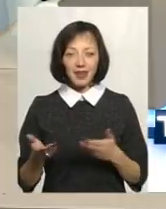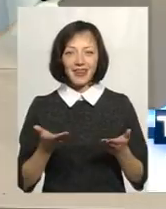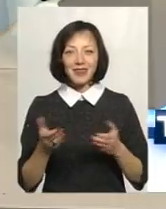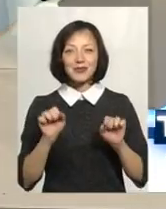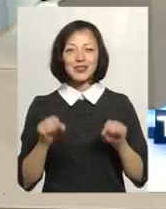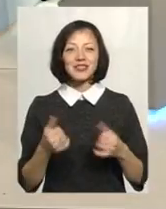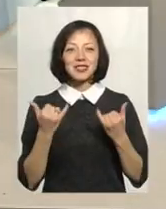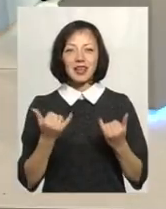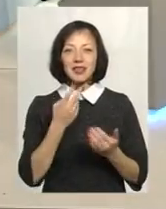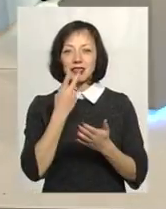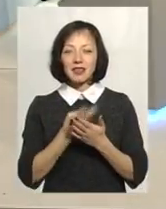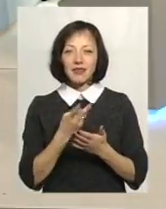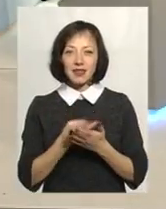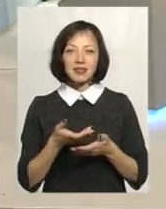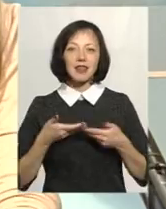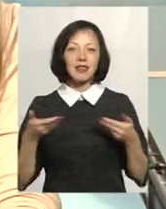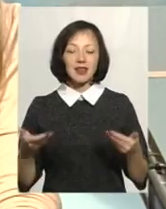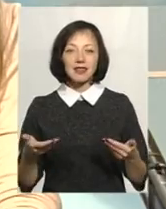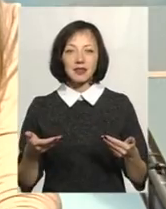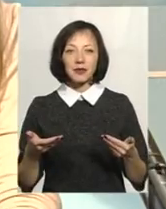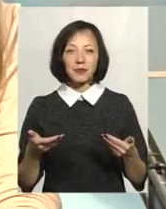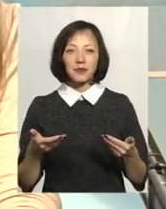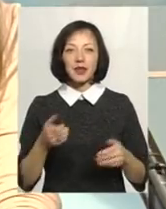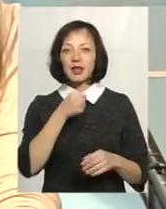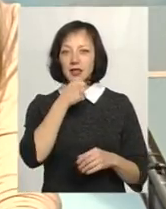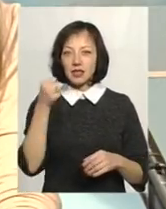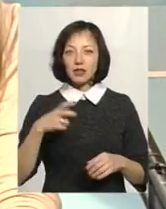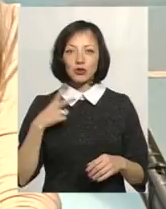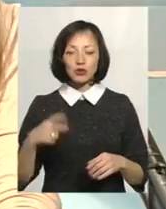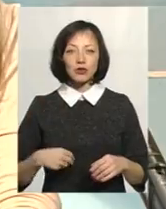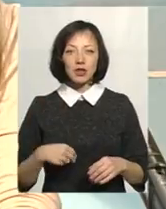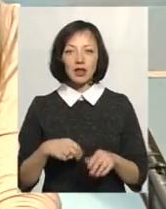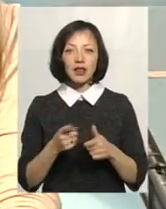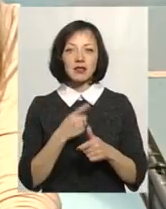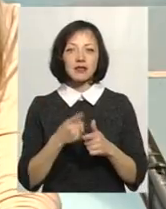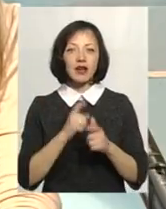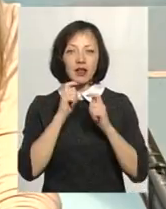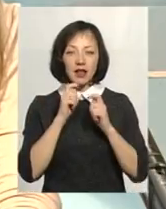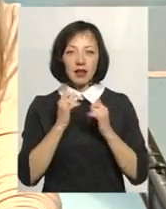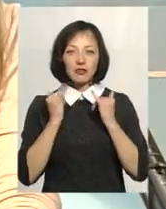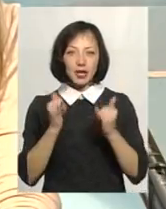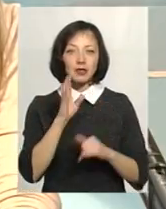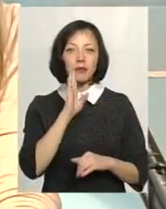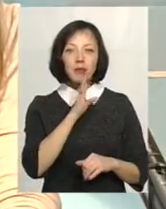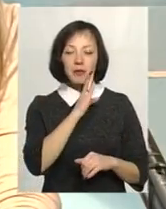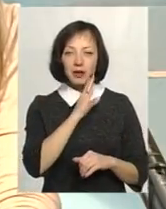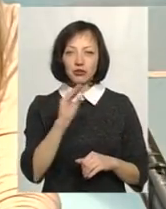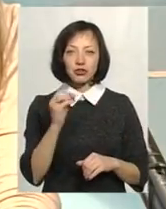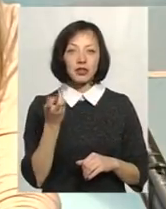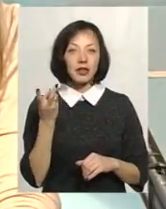можливо, зараз нас дивляться. Найстаршу доньку вона, до речі, назвала в честь матері Євгенією.